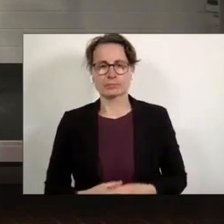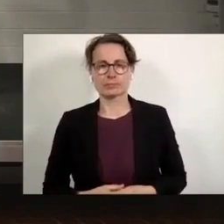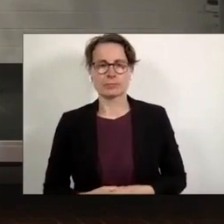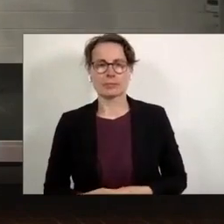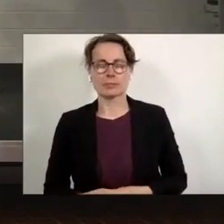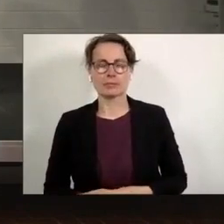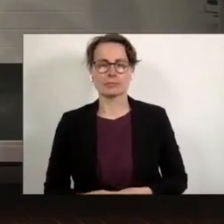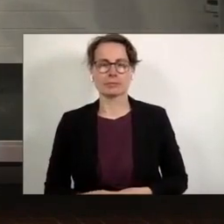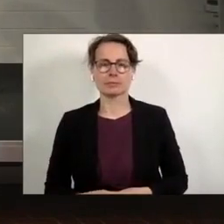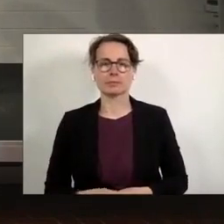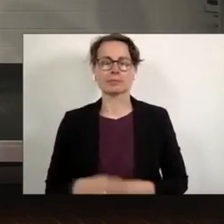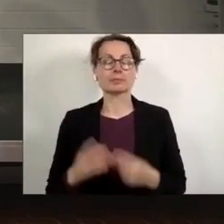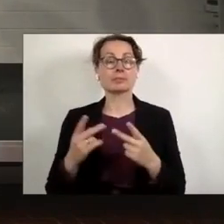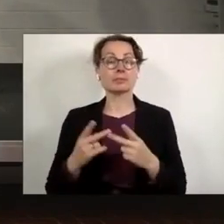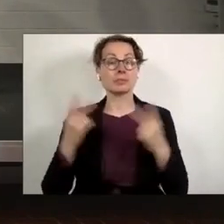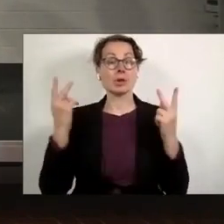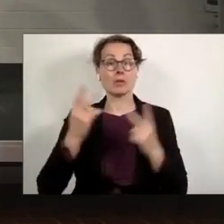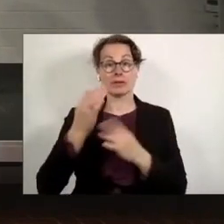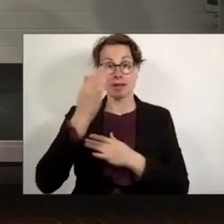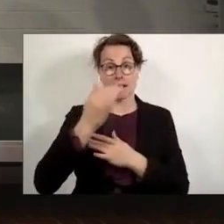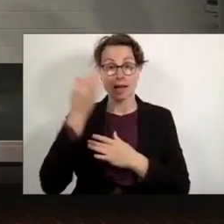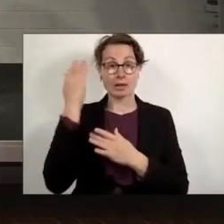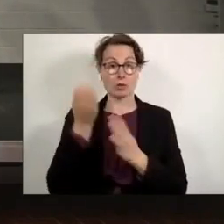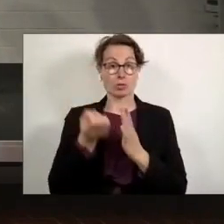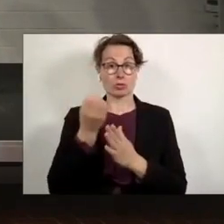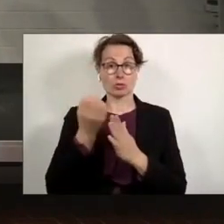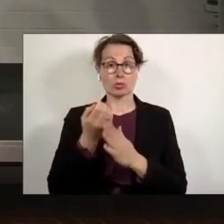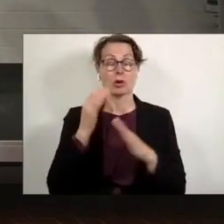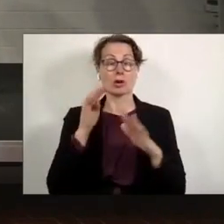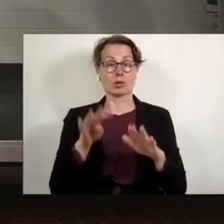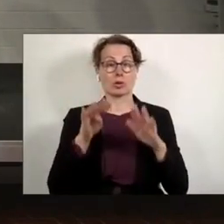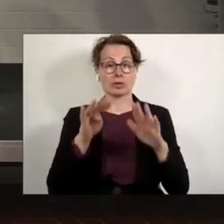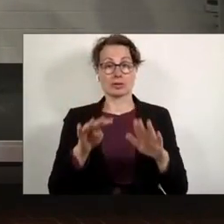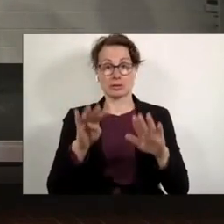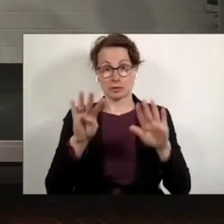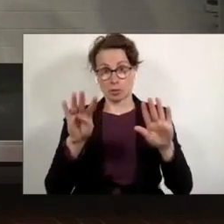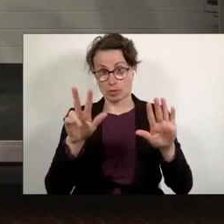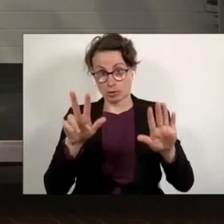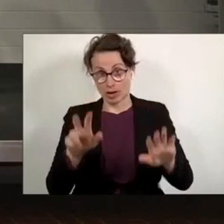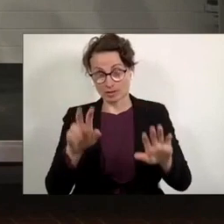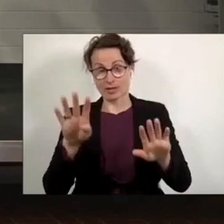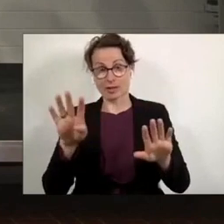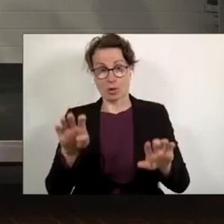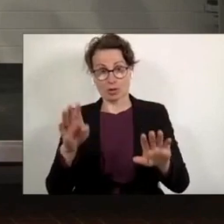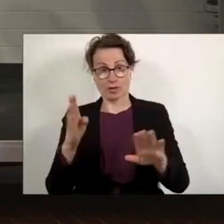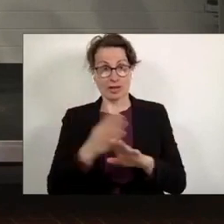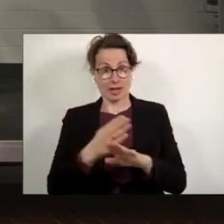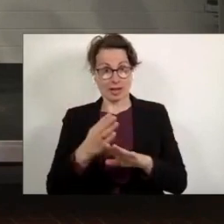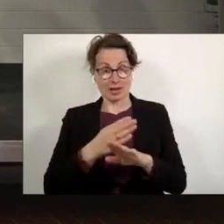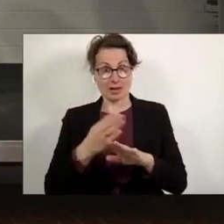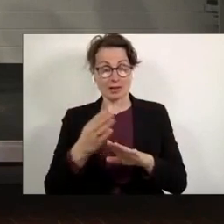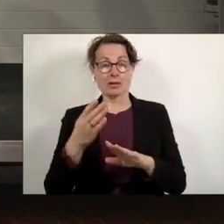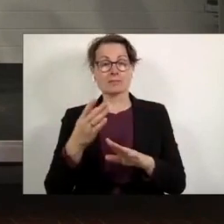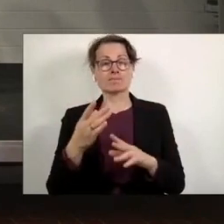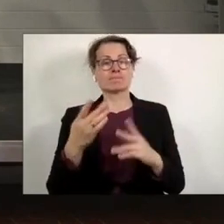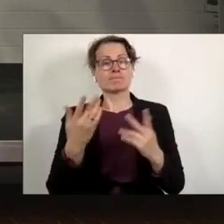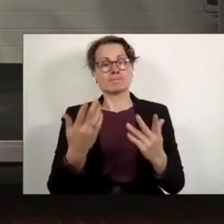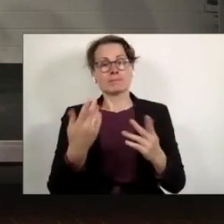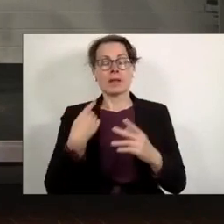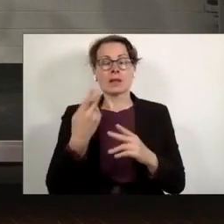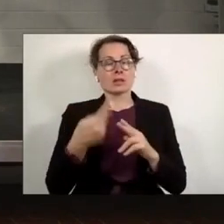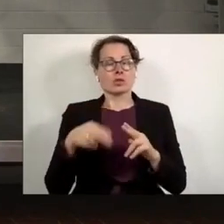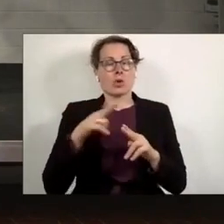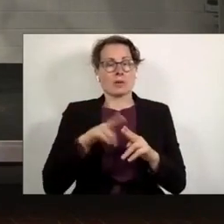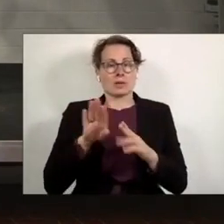Die offizielle Erinnerungskultur an 1989, 90, so könnte man folgern, basiert auf einem doppelten Ausschluss.